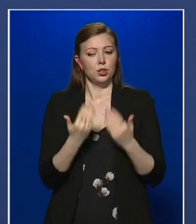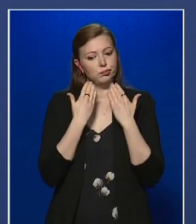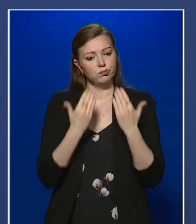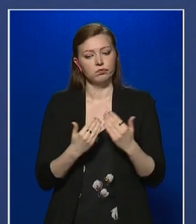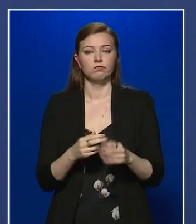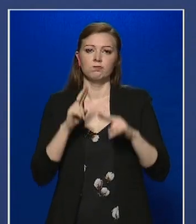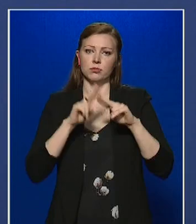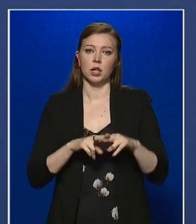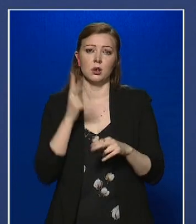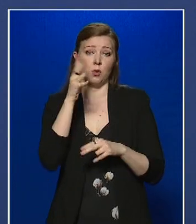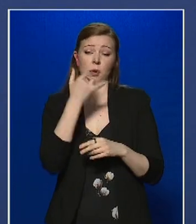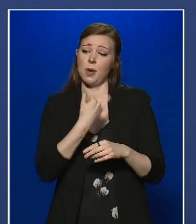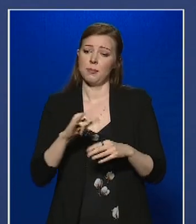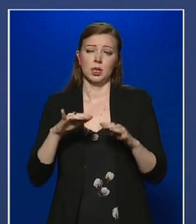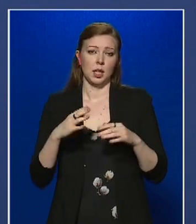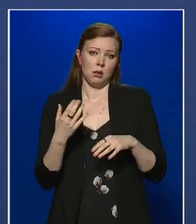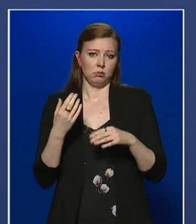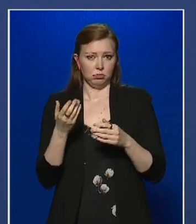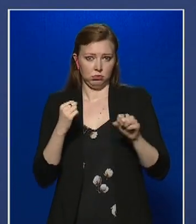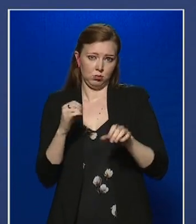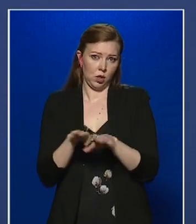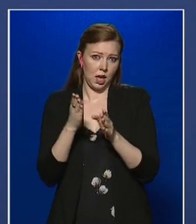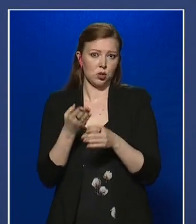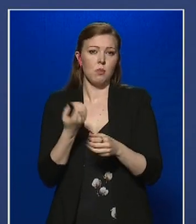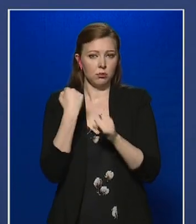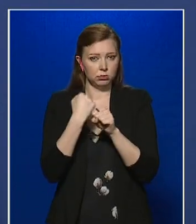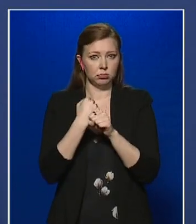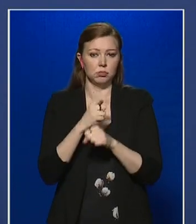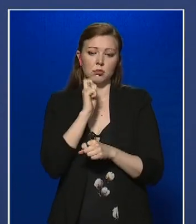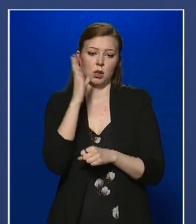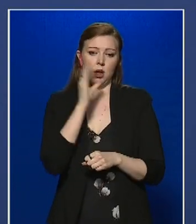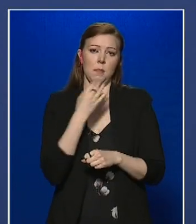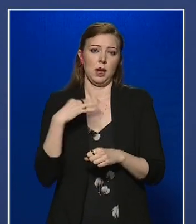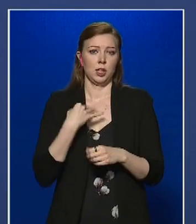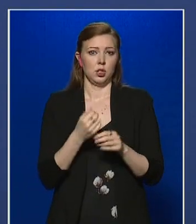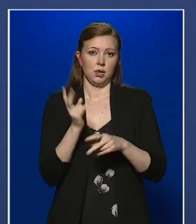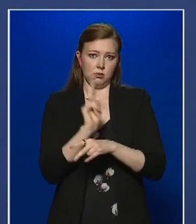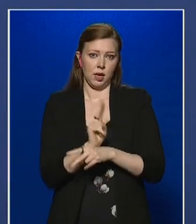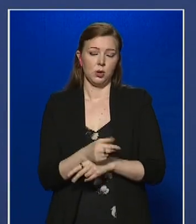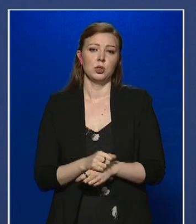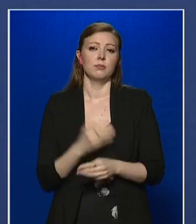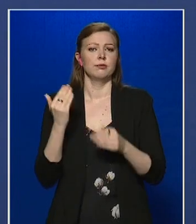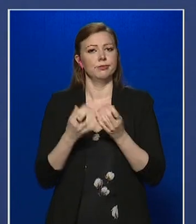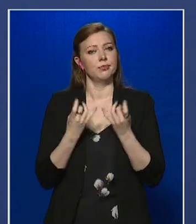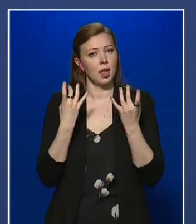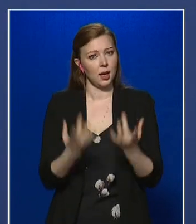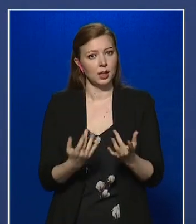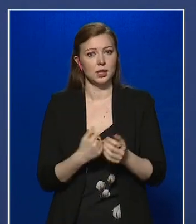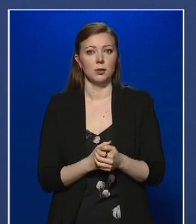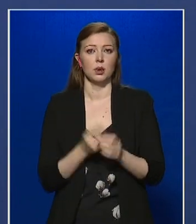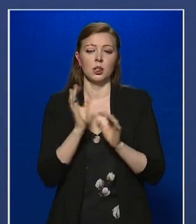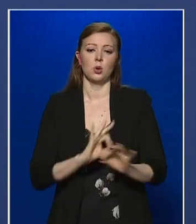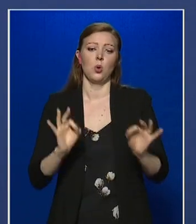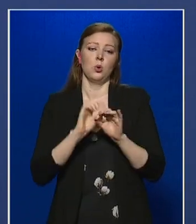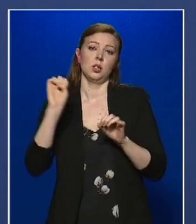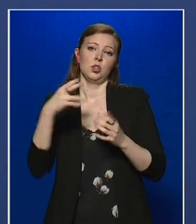Ígérhetem, hogy a jövőben is minden bajtársammal azon fogunk dolgozni, hogy a magyar emberek egészségét megőrizzük. Végezetül engedjék meg, hogy az